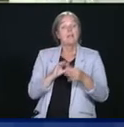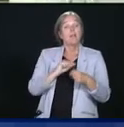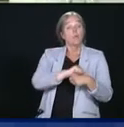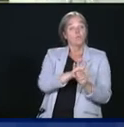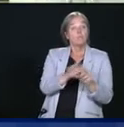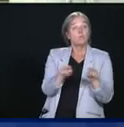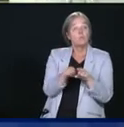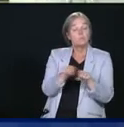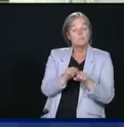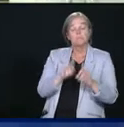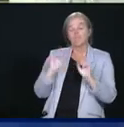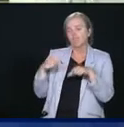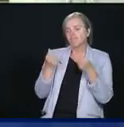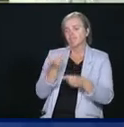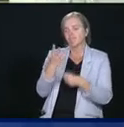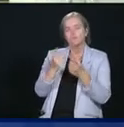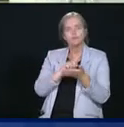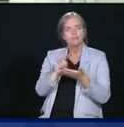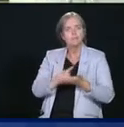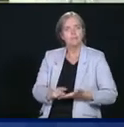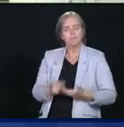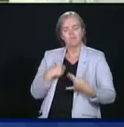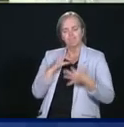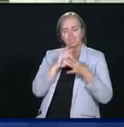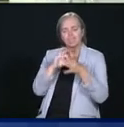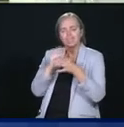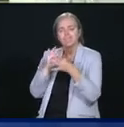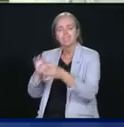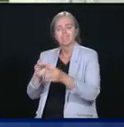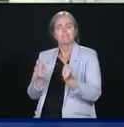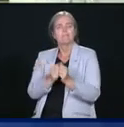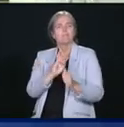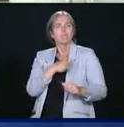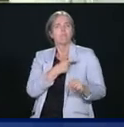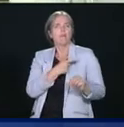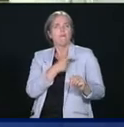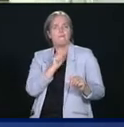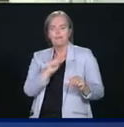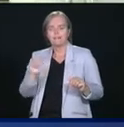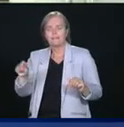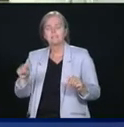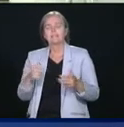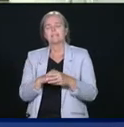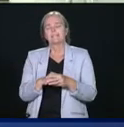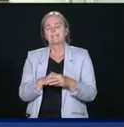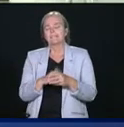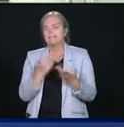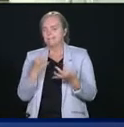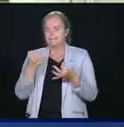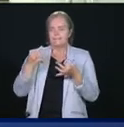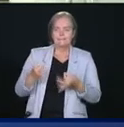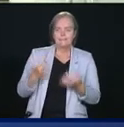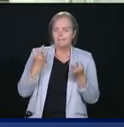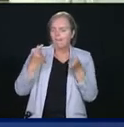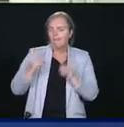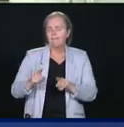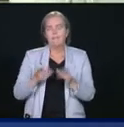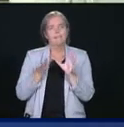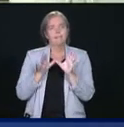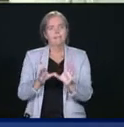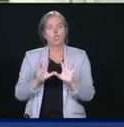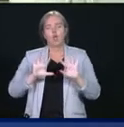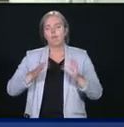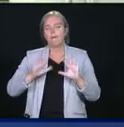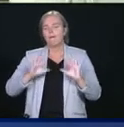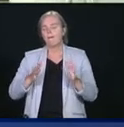ça fait plusieurs semaines qu'on travaille avec les provinces pour mieux réaliser une stratégie sur la collecte des